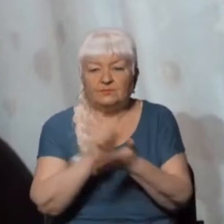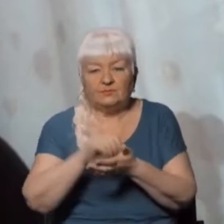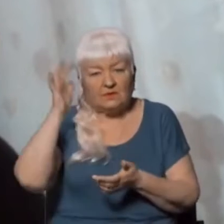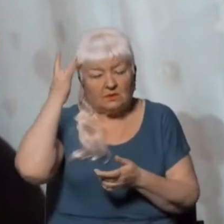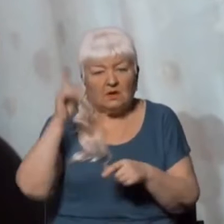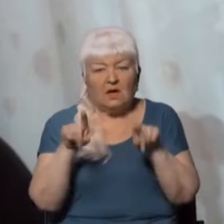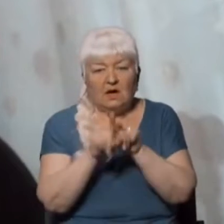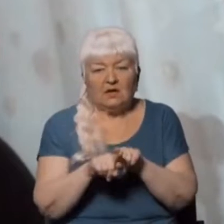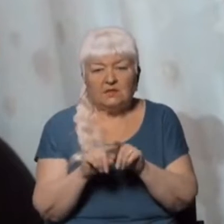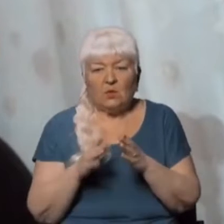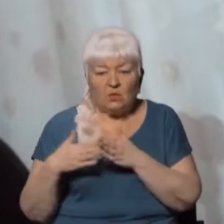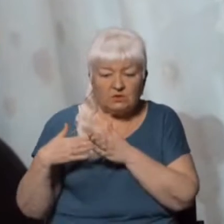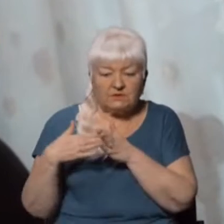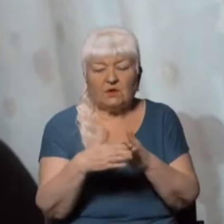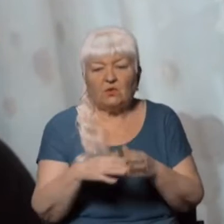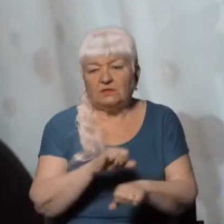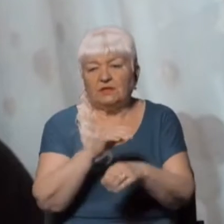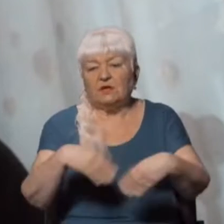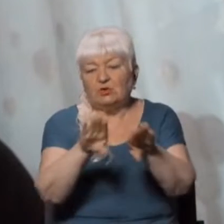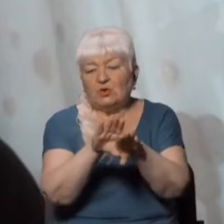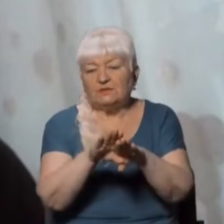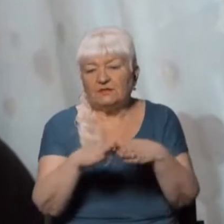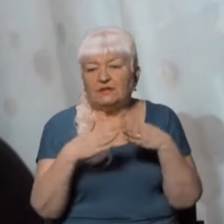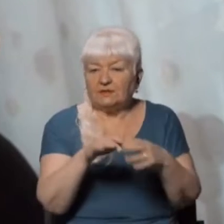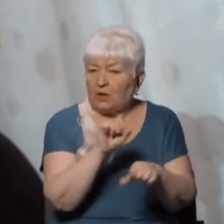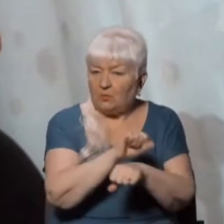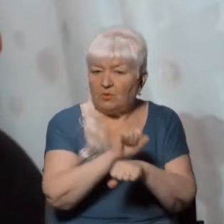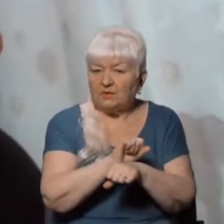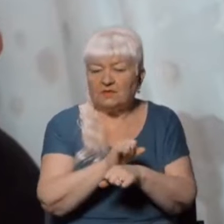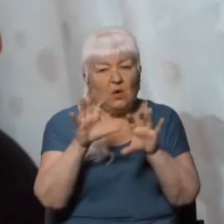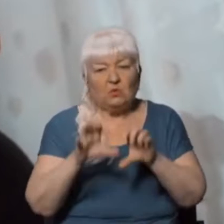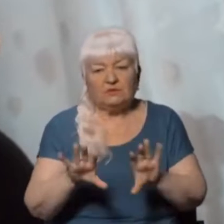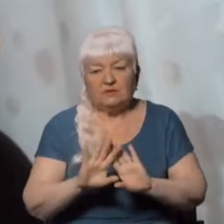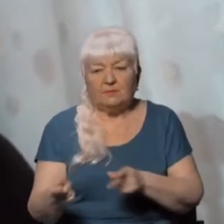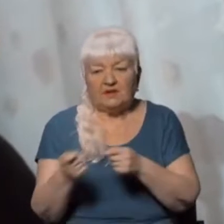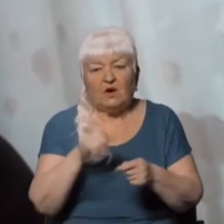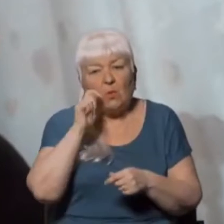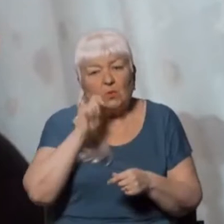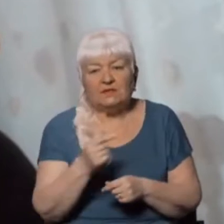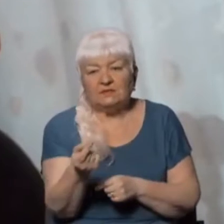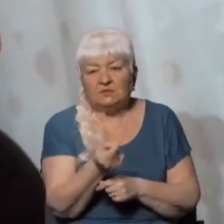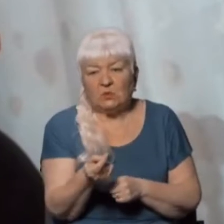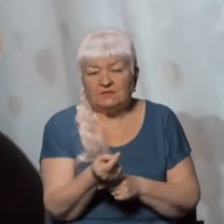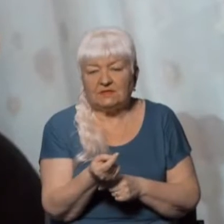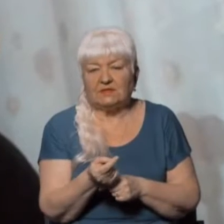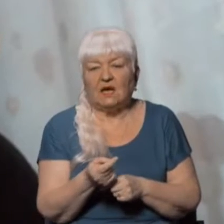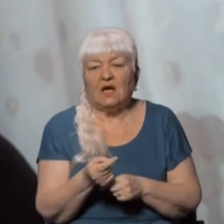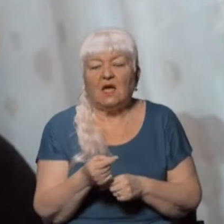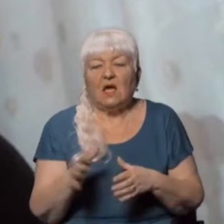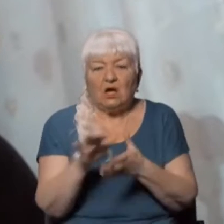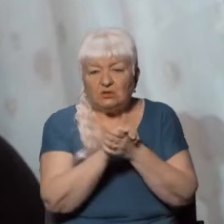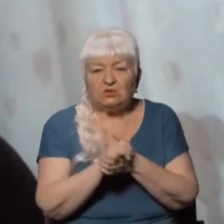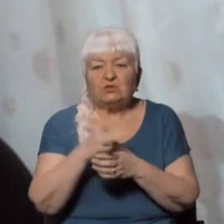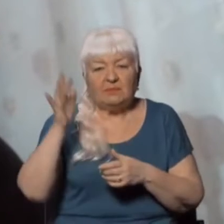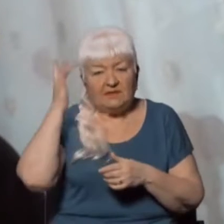заходили до закритих портів для участі у незаконному перевезенні українського зерна до третіх країн. Про це в коментарі «Суспільний Крим» повідомила